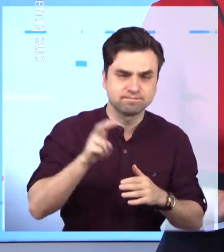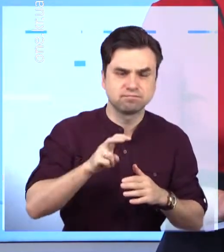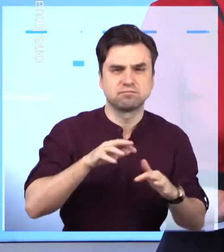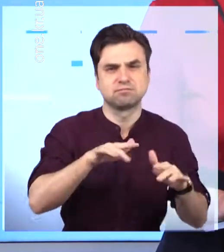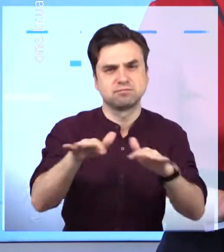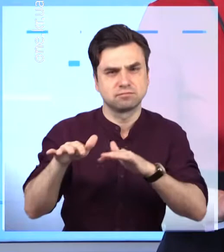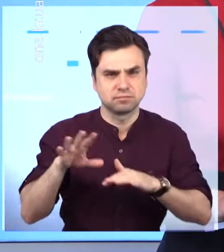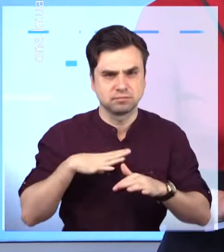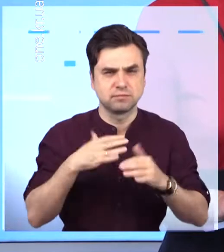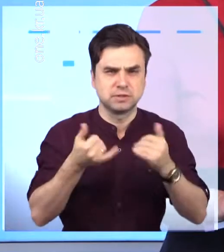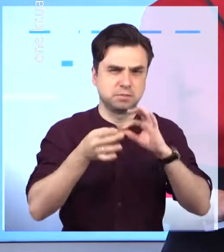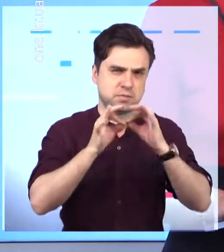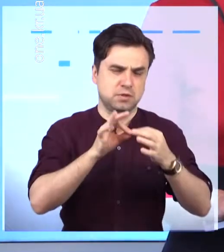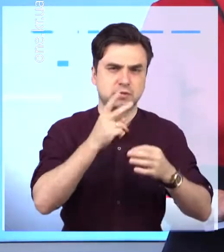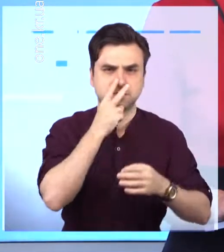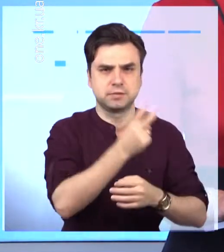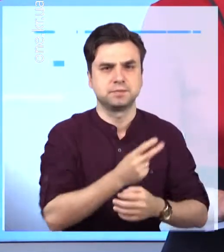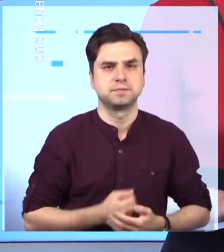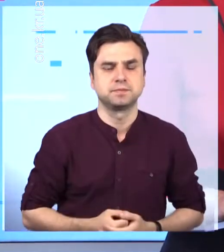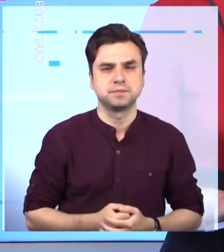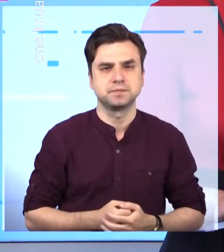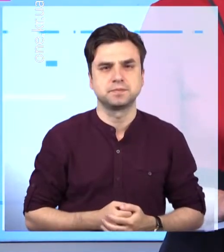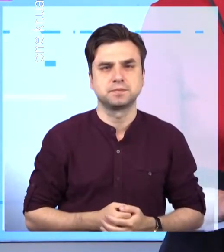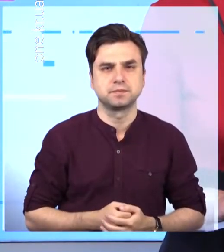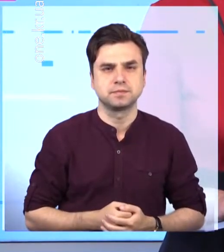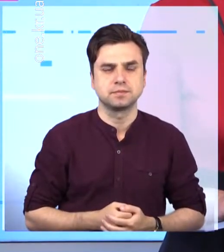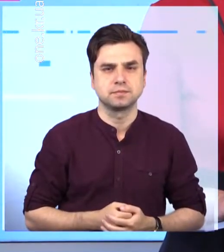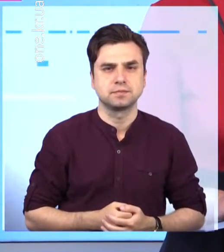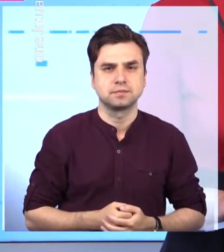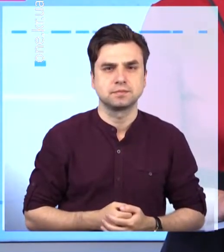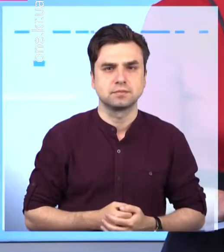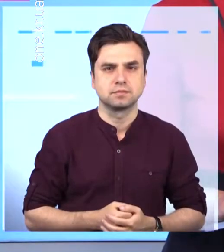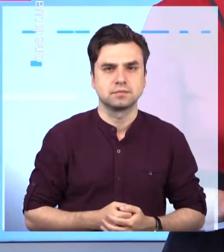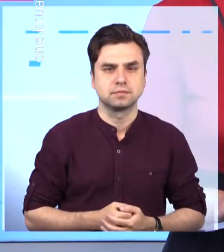знак пам'яті. Як все це відбувалося, розкаже Олександр Фіфілатєв.